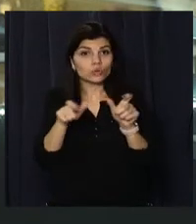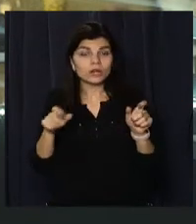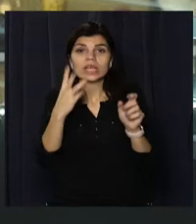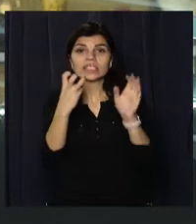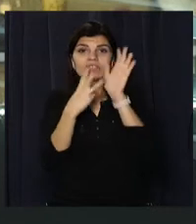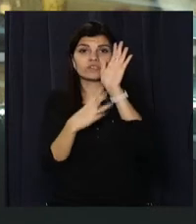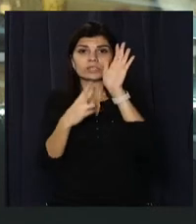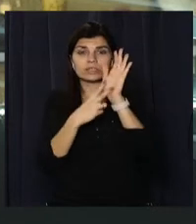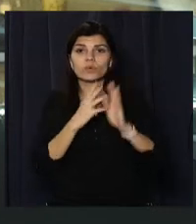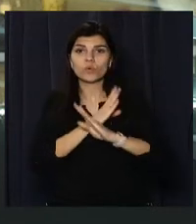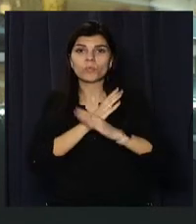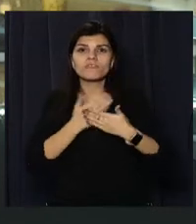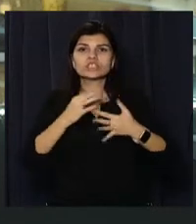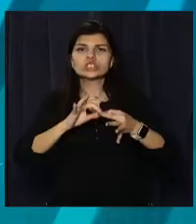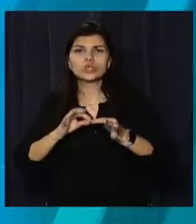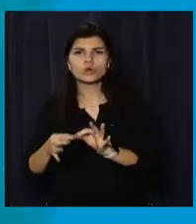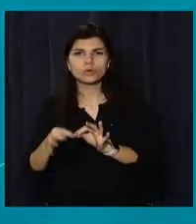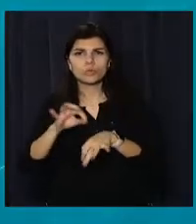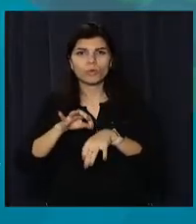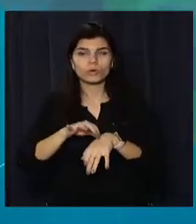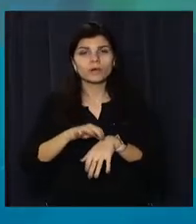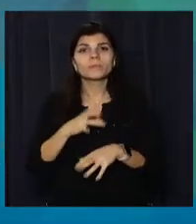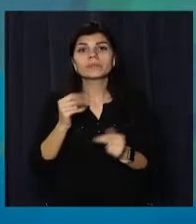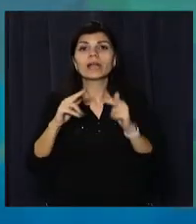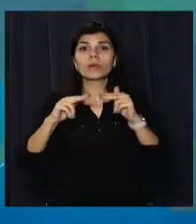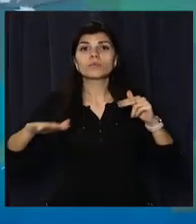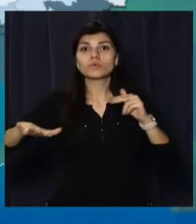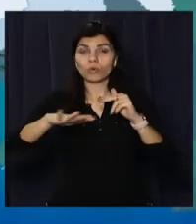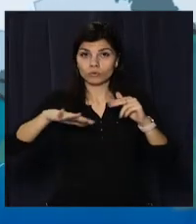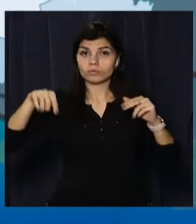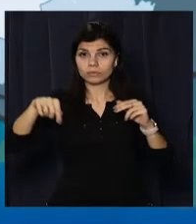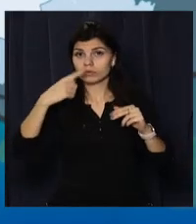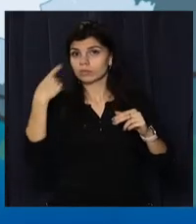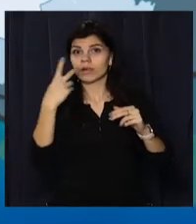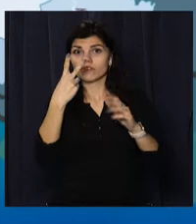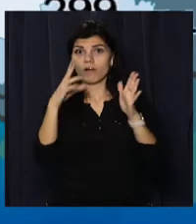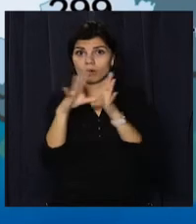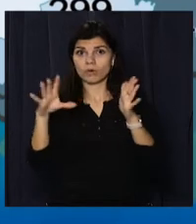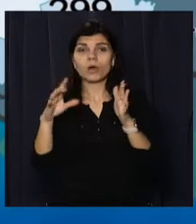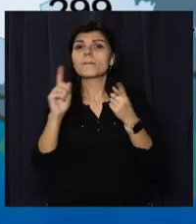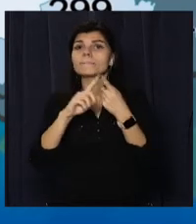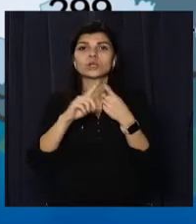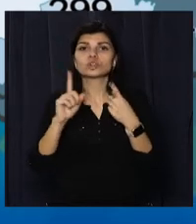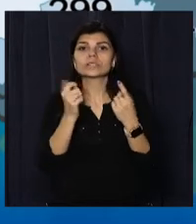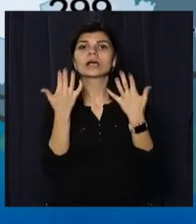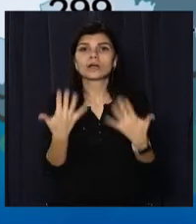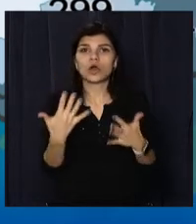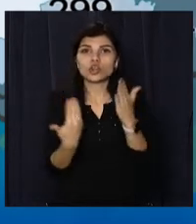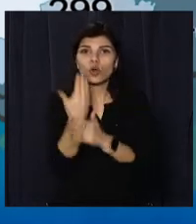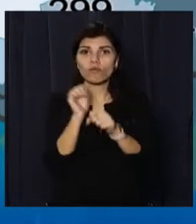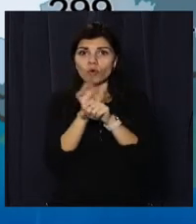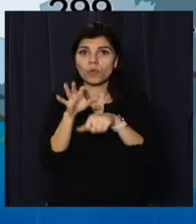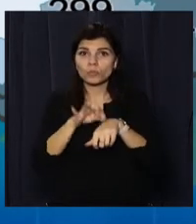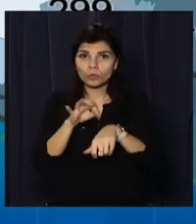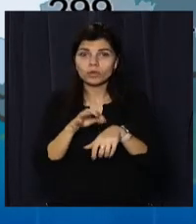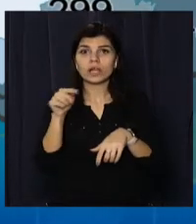387 померли від ускладнень. На Дніпропетровщині минулої доби зафіксували два антирекорди. Перший за кількістю нових ковід